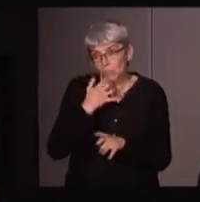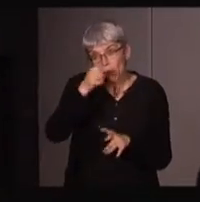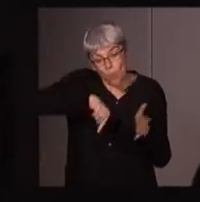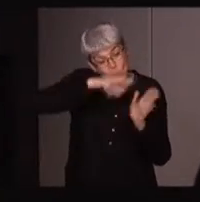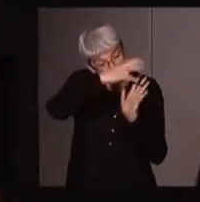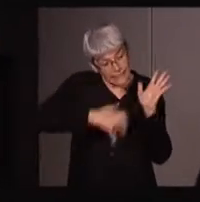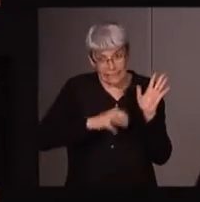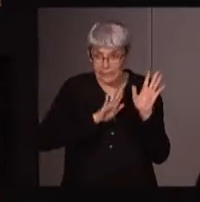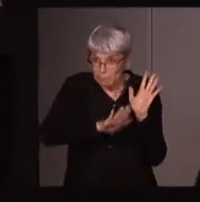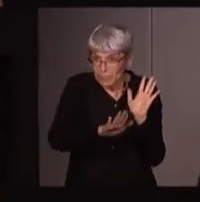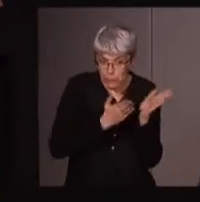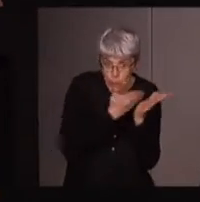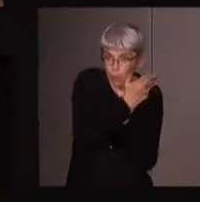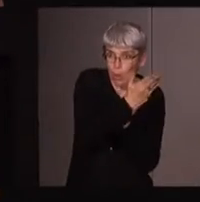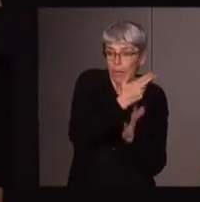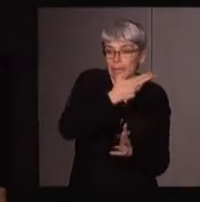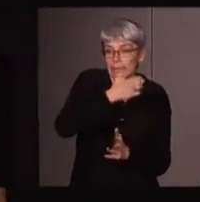lire des textes de ce courant-là